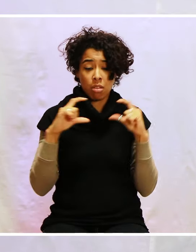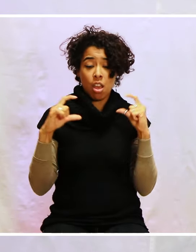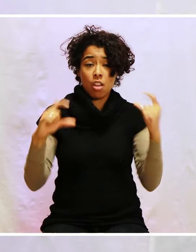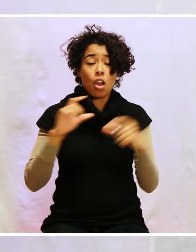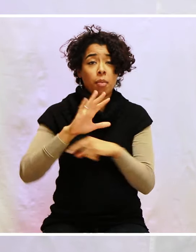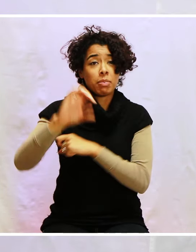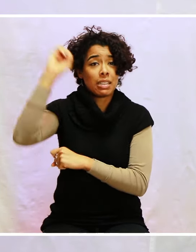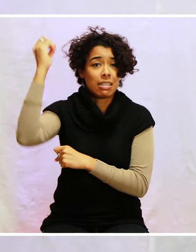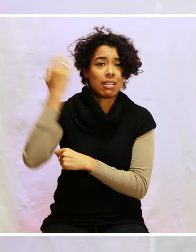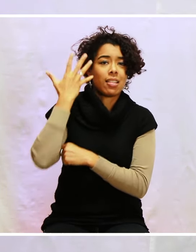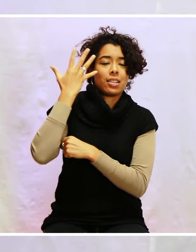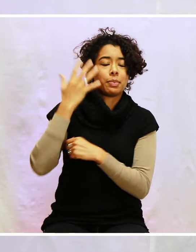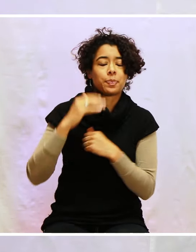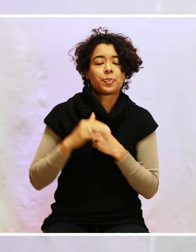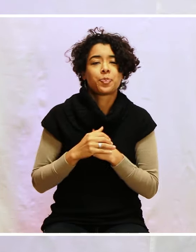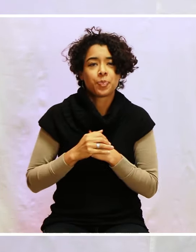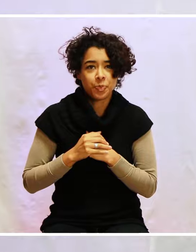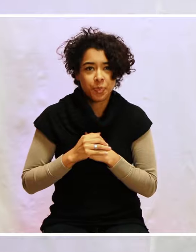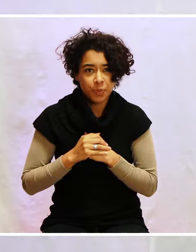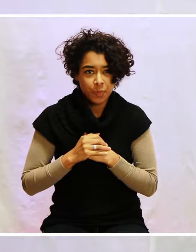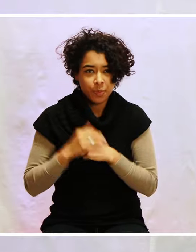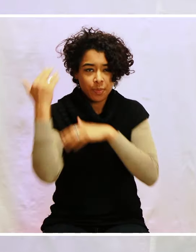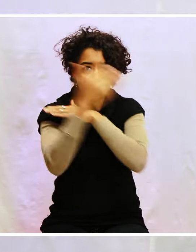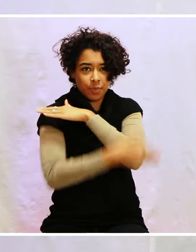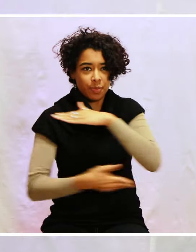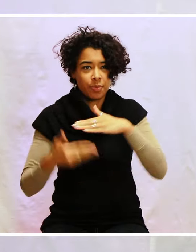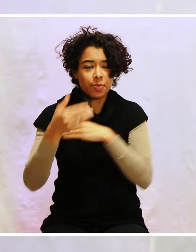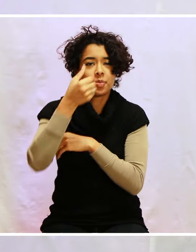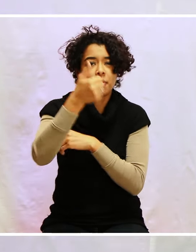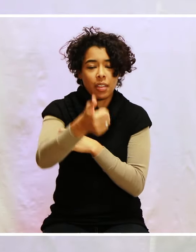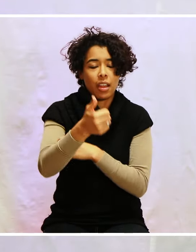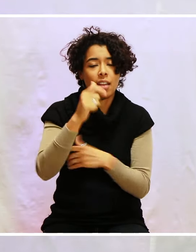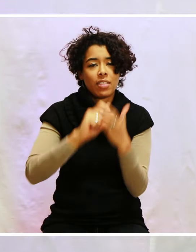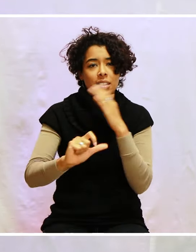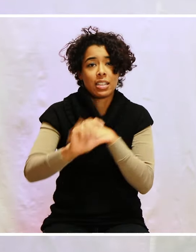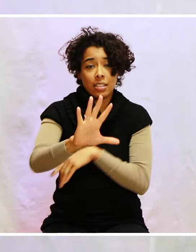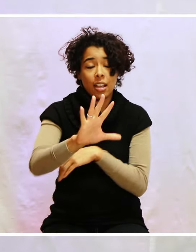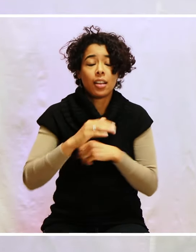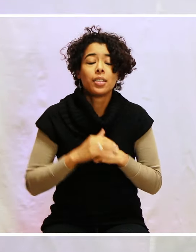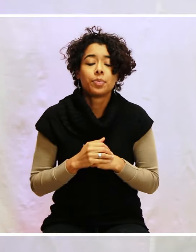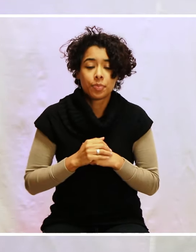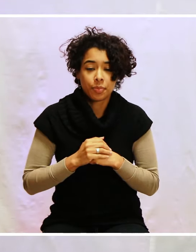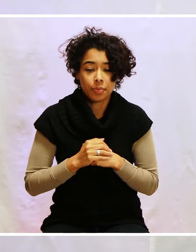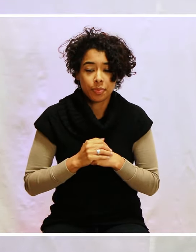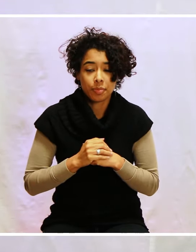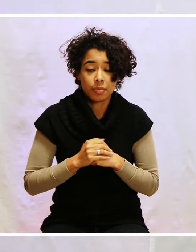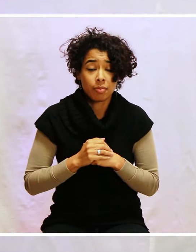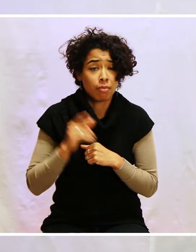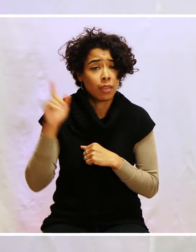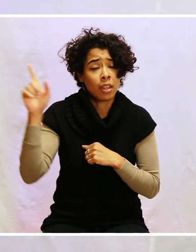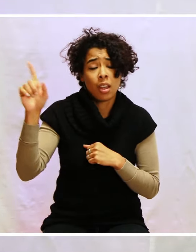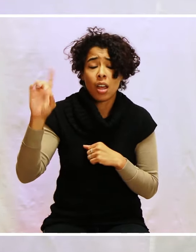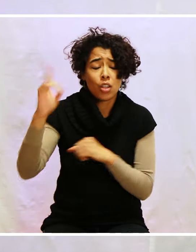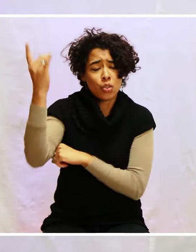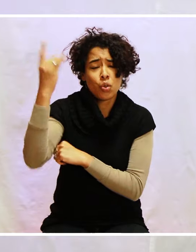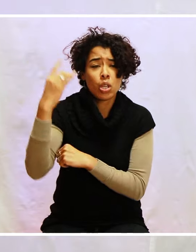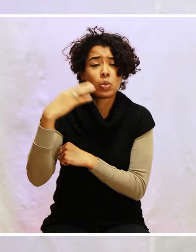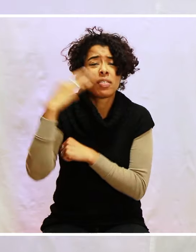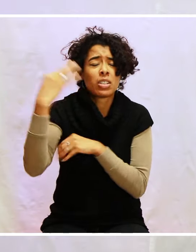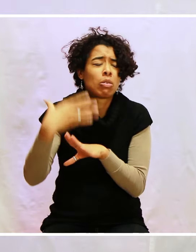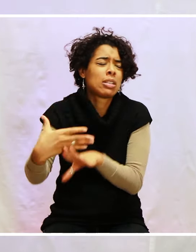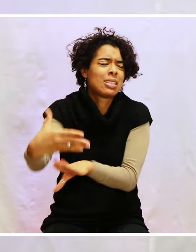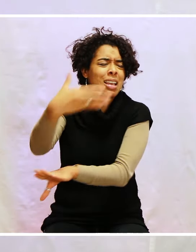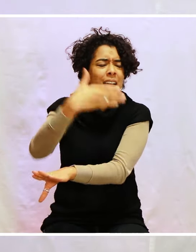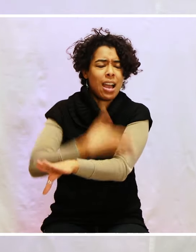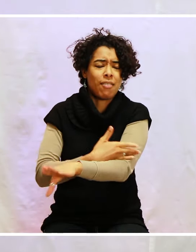Éphésiens, chapitre 1, verset 5, Nous ayons prédestiné dans son amour à être ses enfants d'adoption par Jésus